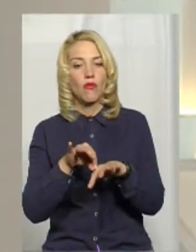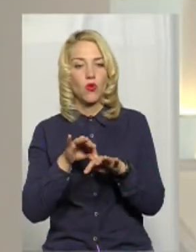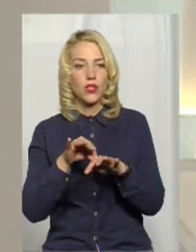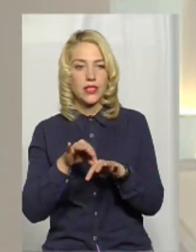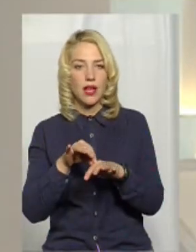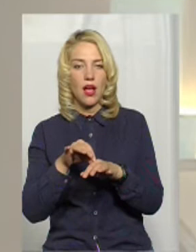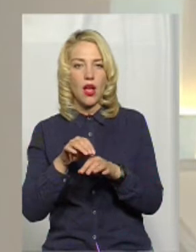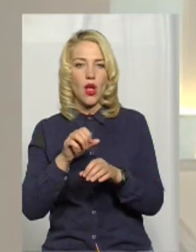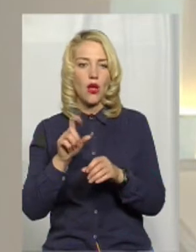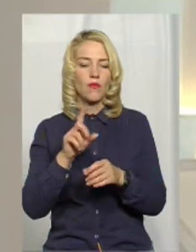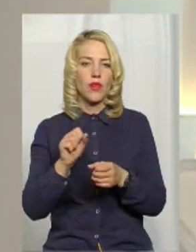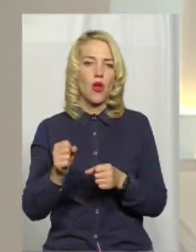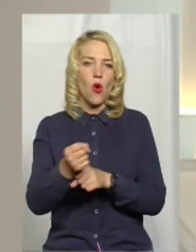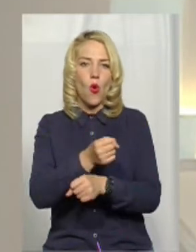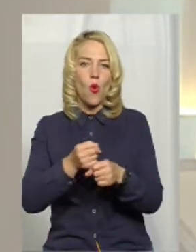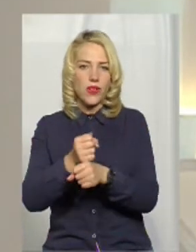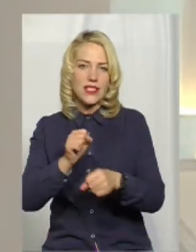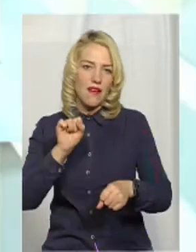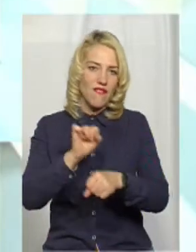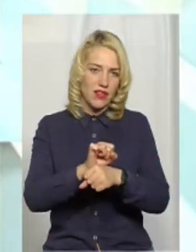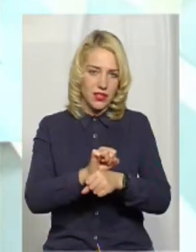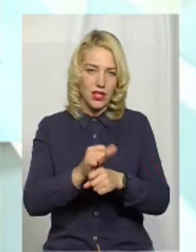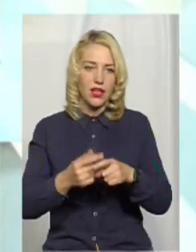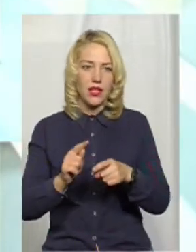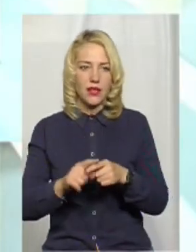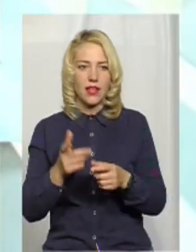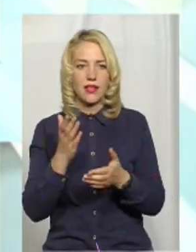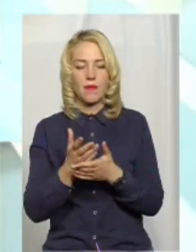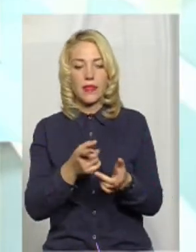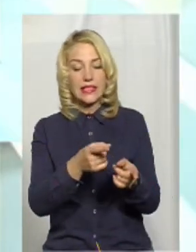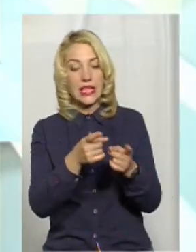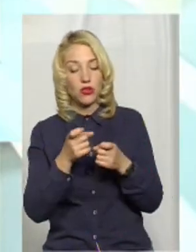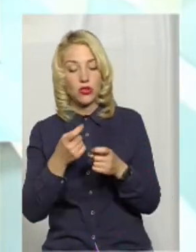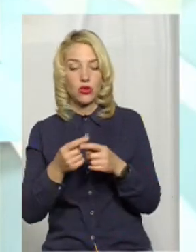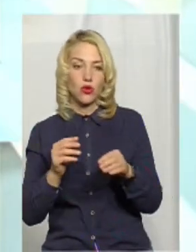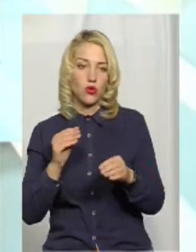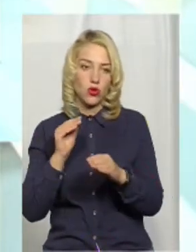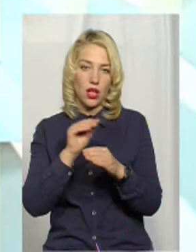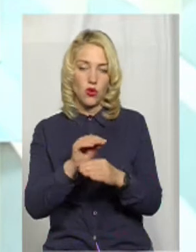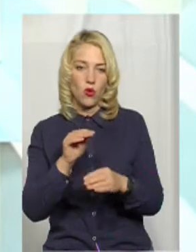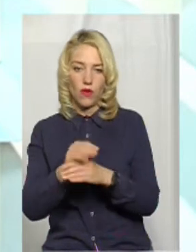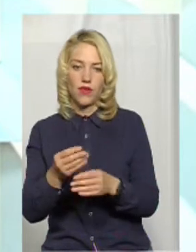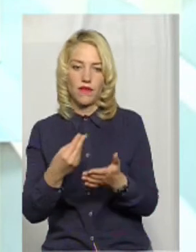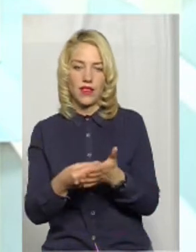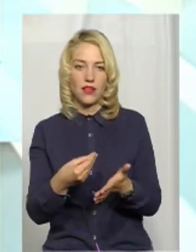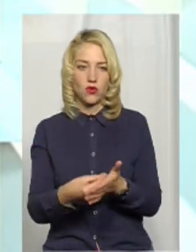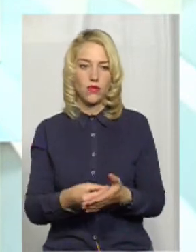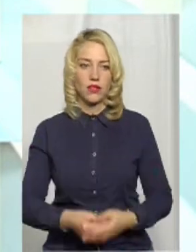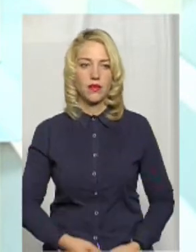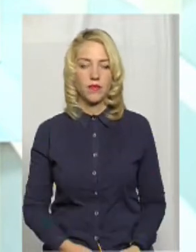консервація. Проводяться ремонтно-реставраційні роботи. Нам треба брати з цього приклад і залучати додаткові фінансування. госі.